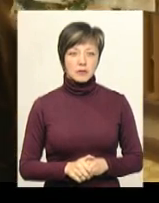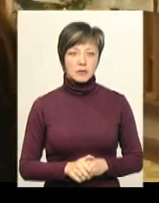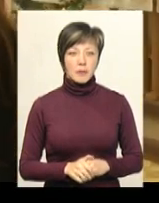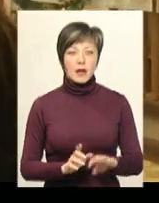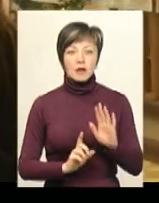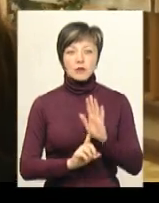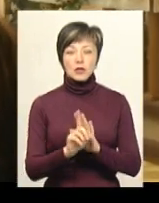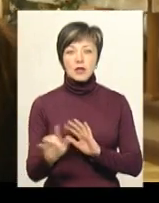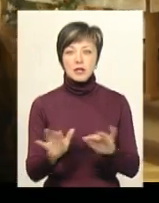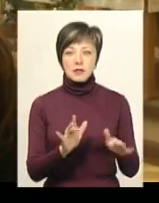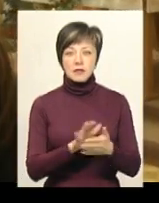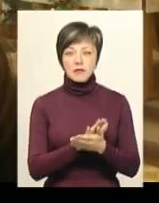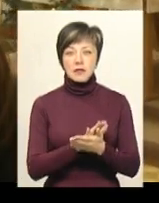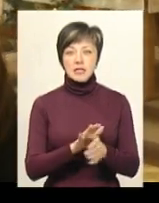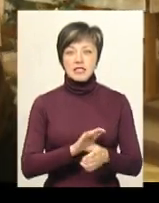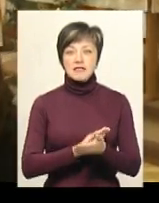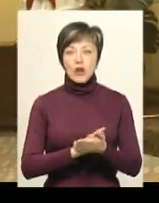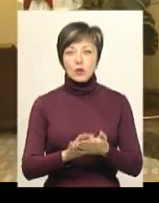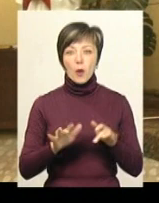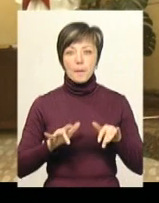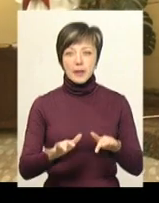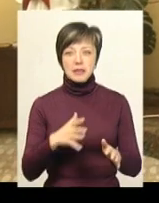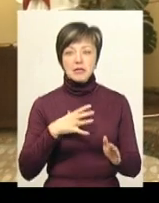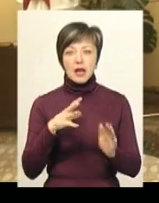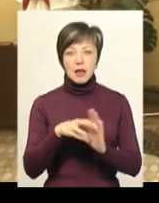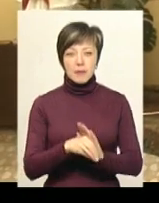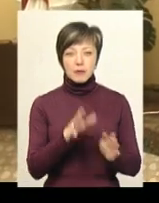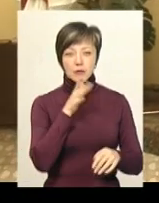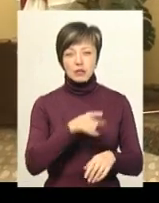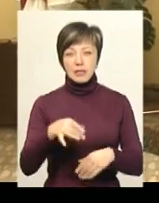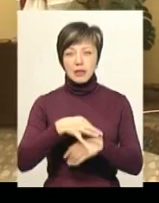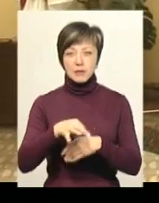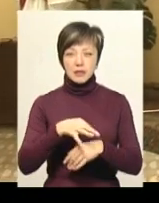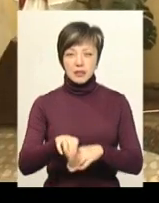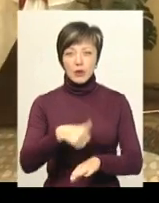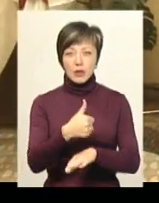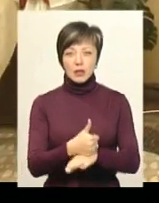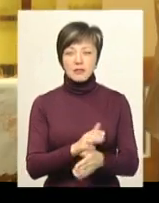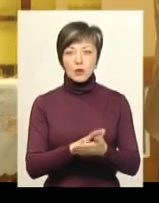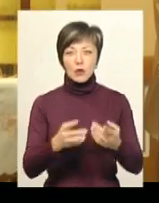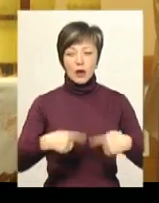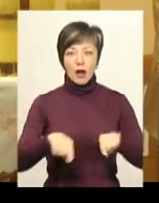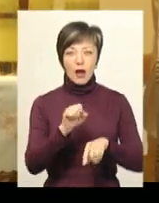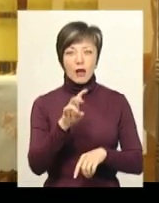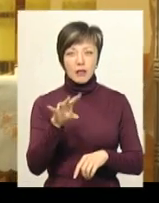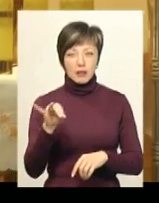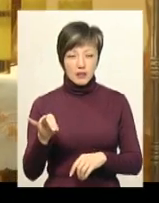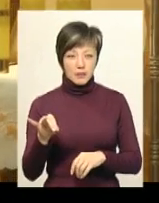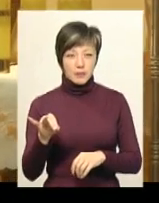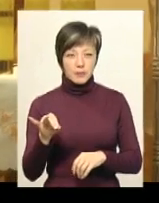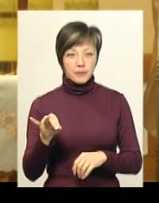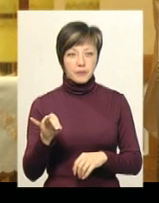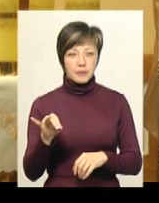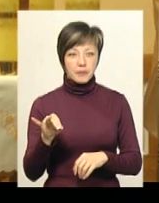Розпочалося дійство святої месої за загиблими під час репресій. За словами настоятеля парафії святої Анни, єзуїта Генріха